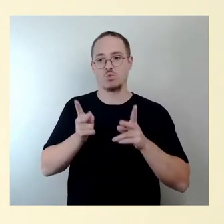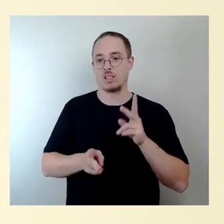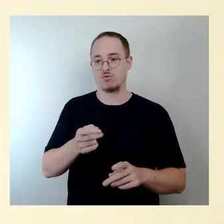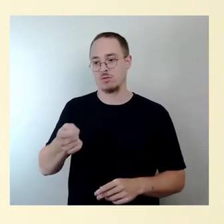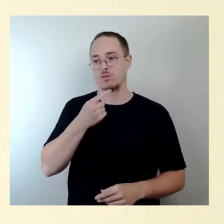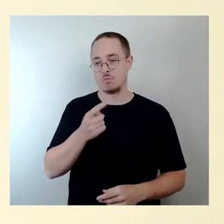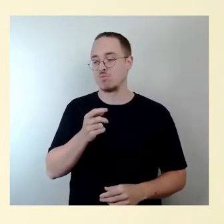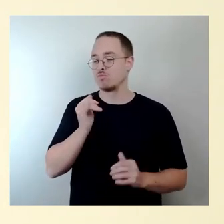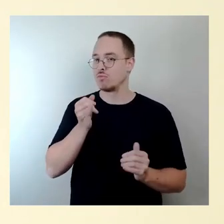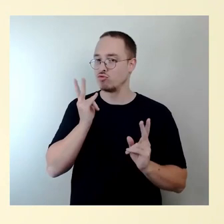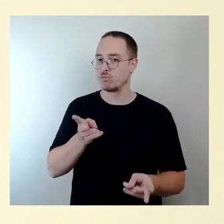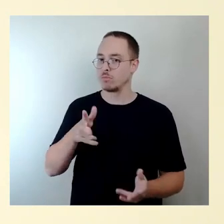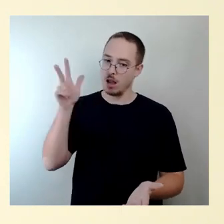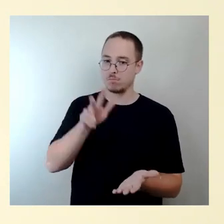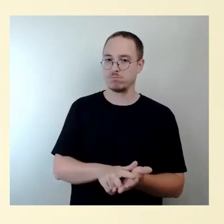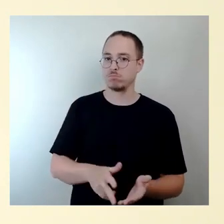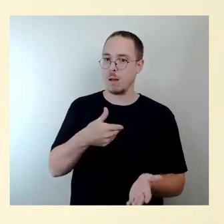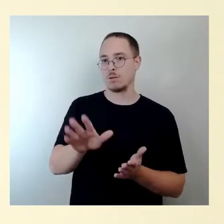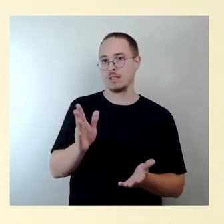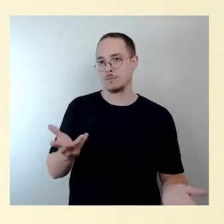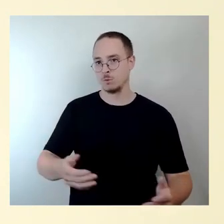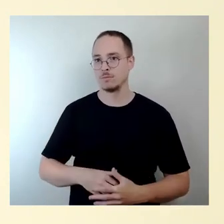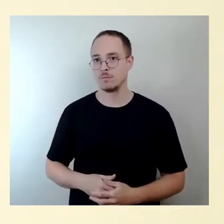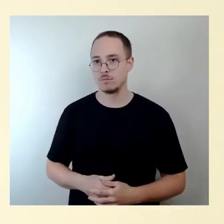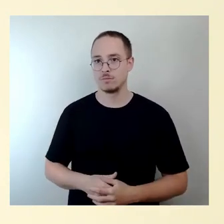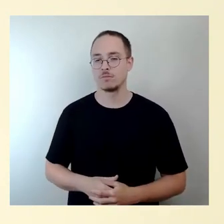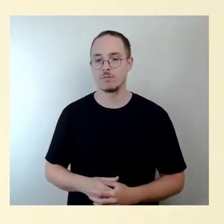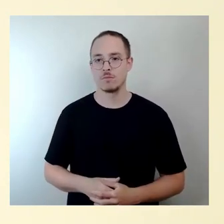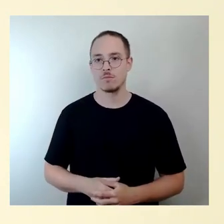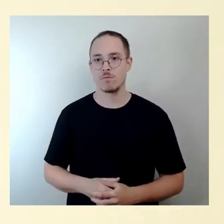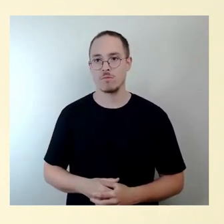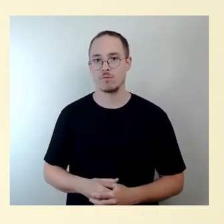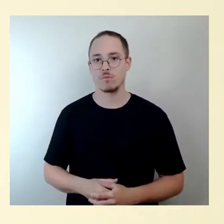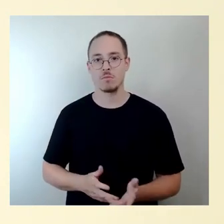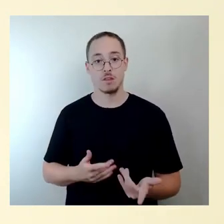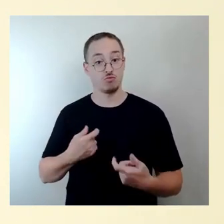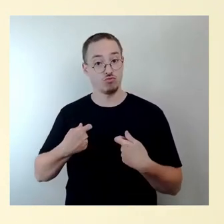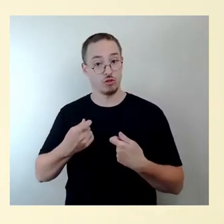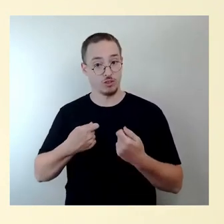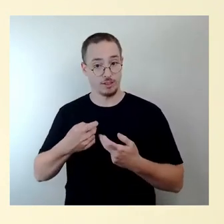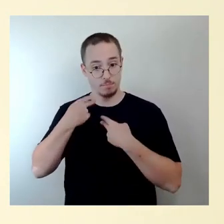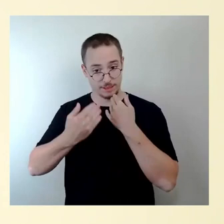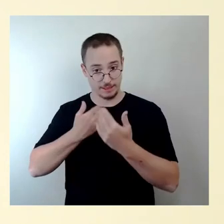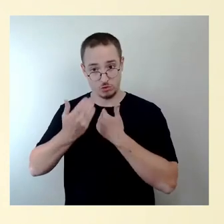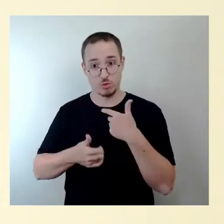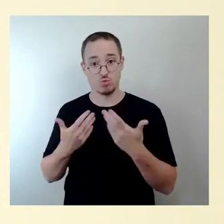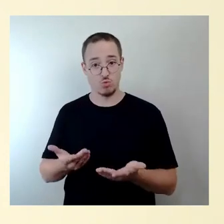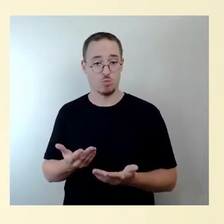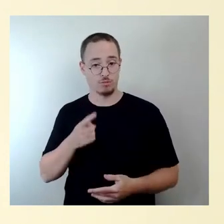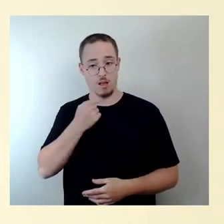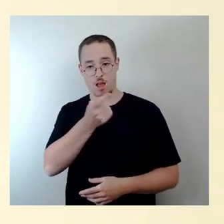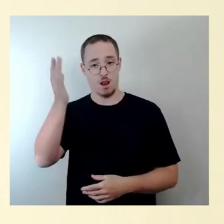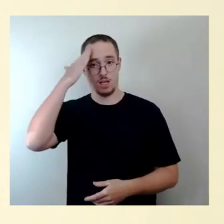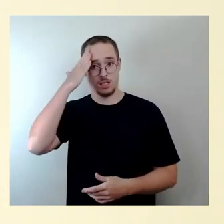Insofern ist der Rechtsweg ausgeschöpft gewesen, das ist, denke ich, hier allen bekannt. Im letzten Jahr habe ich persönlich,